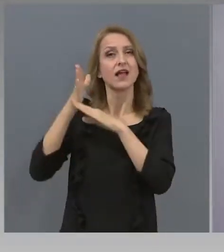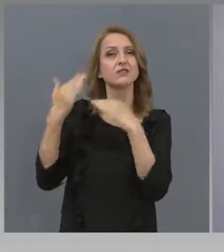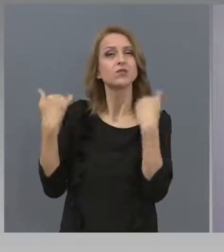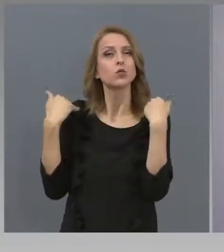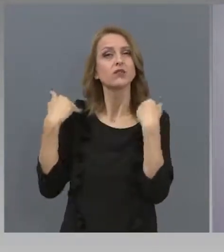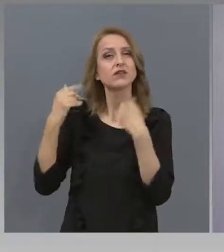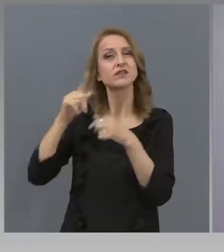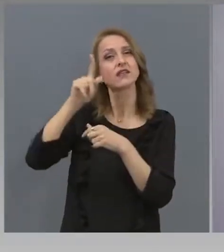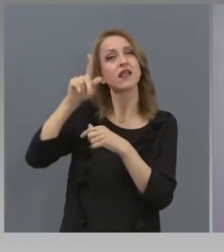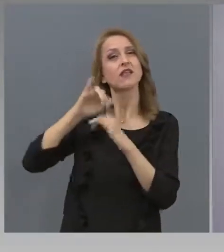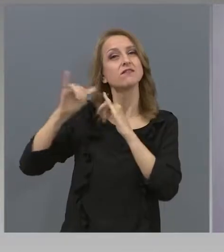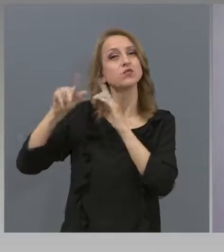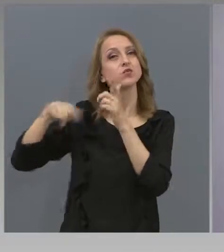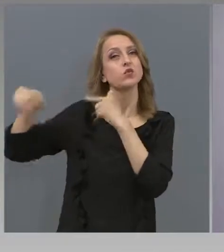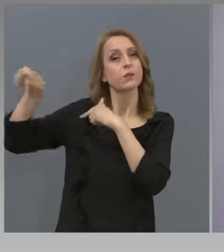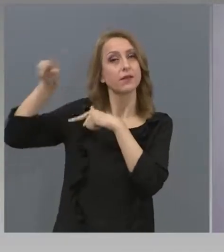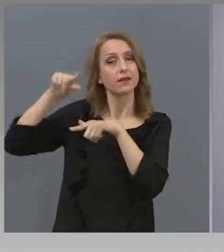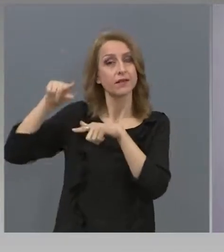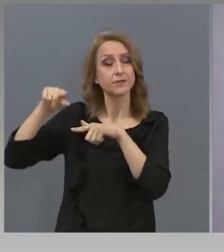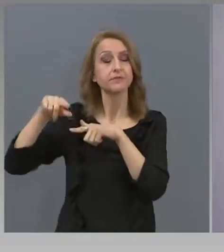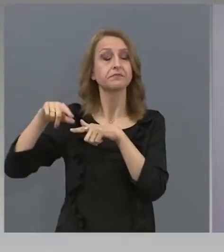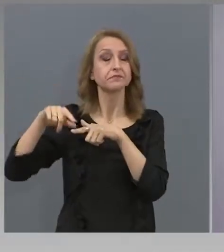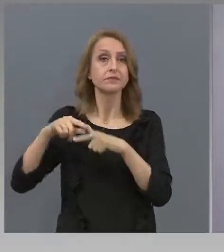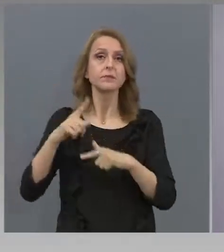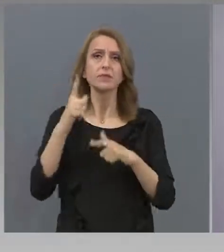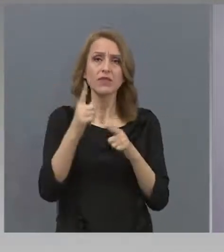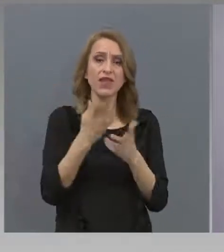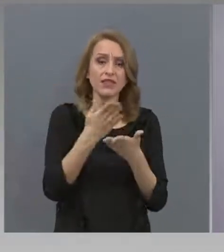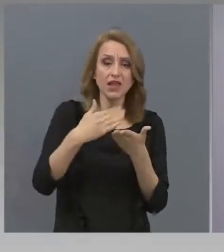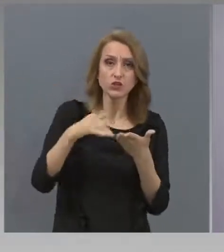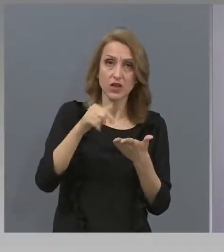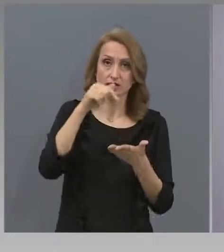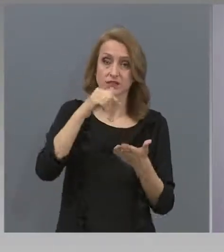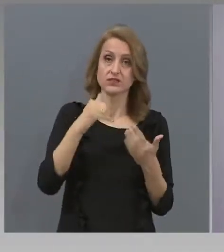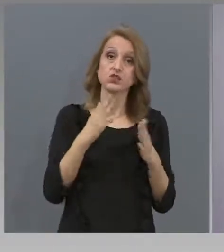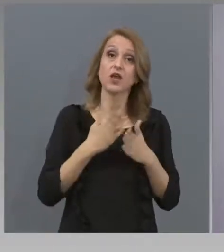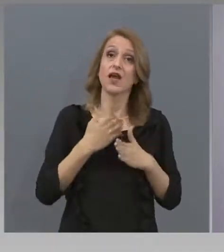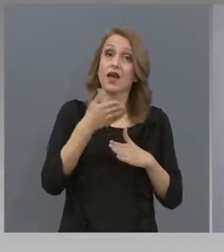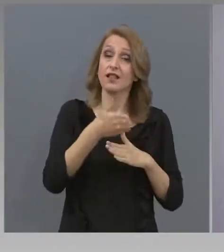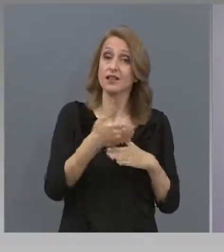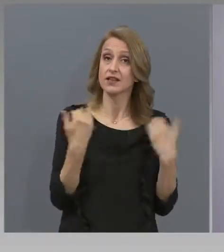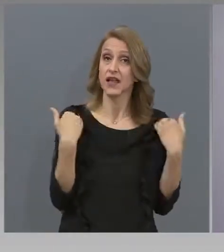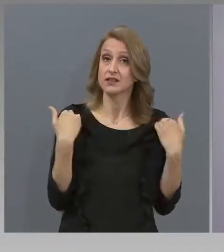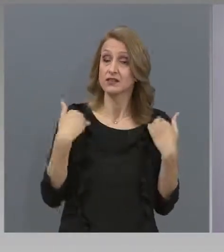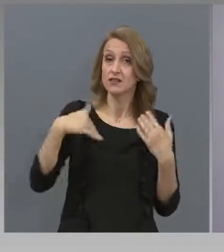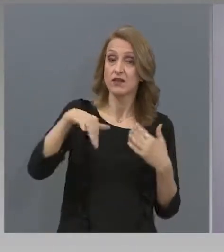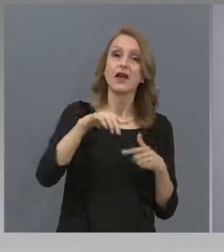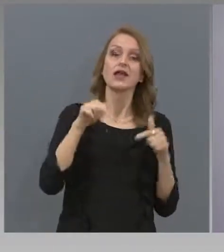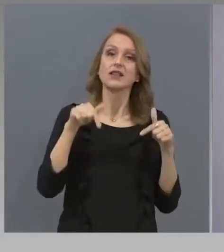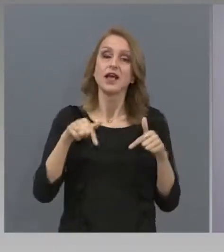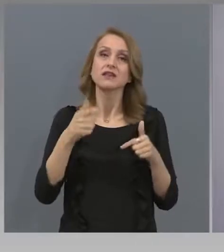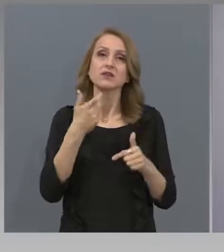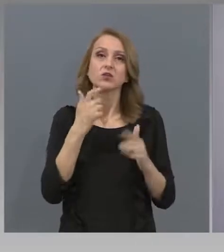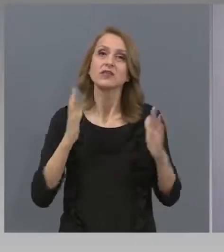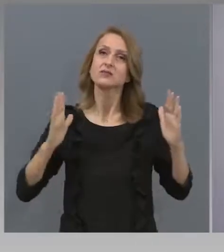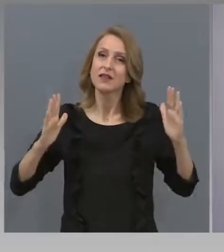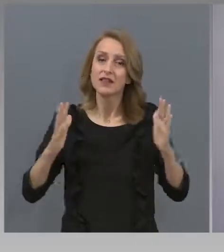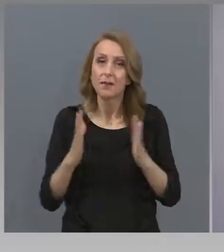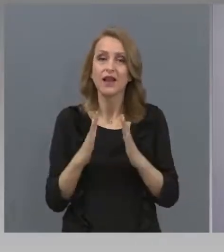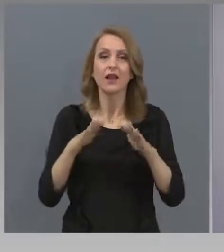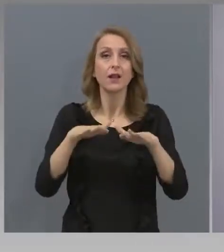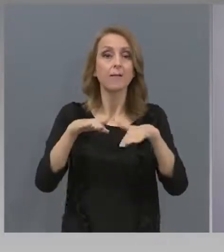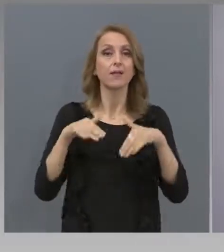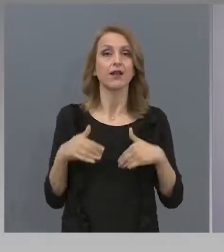Така че само една част от випуска ще кандидатства в висши училища. Тази година сме намалили и приема в държавните висши училища.